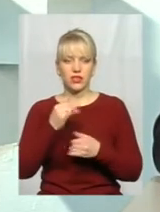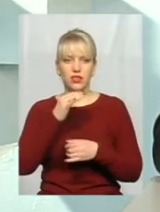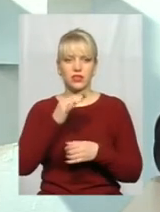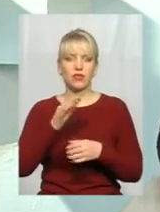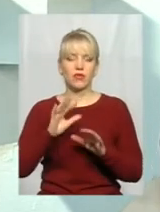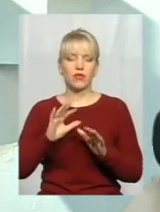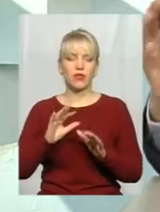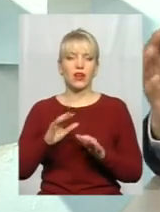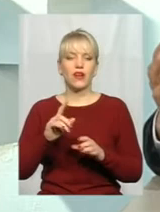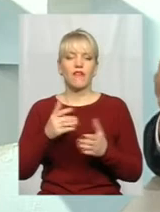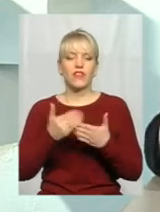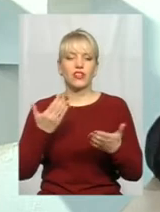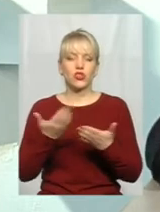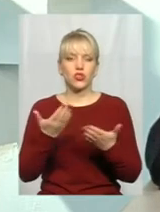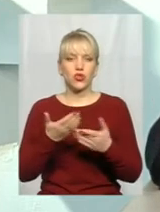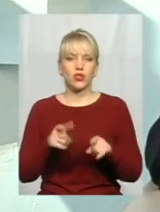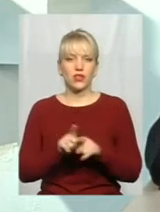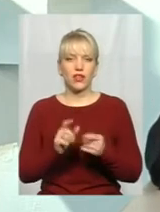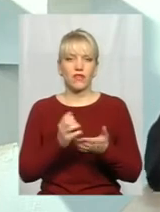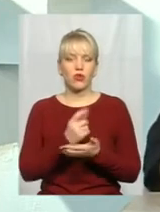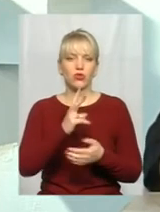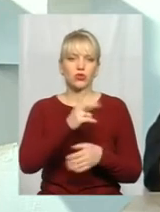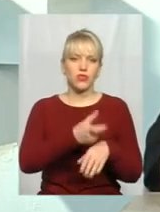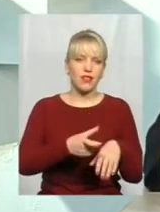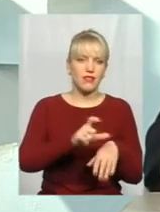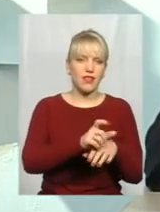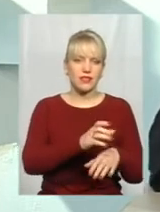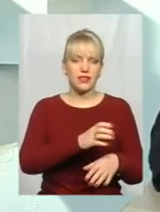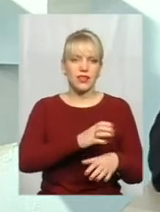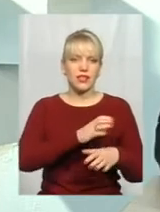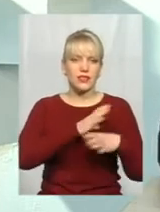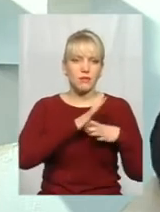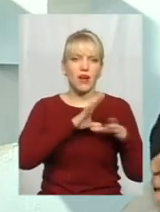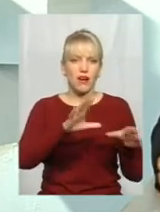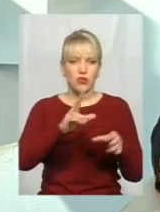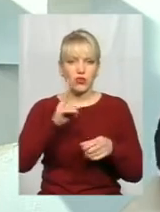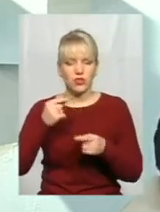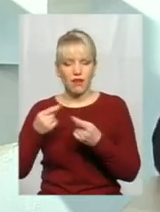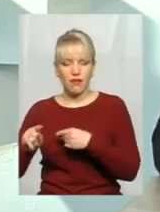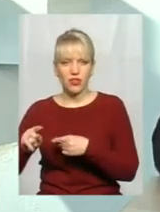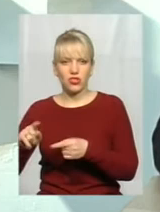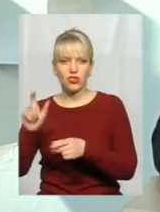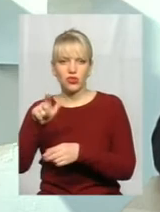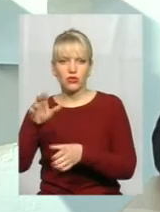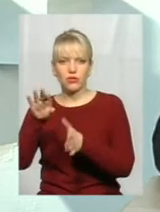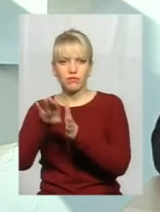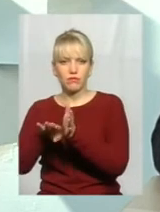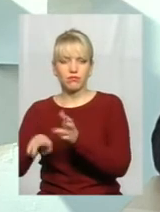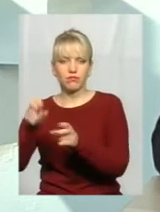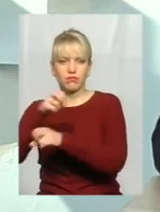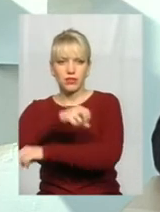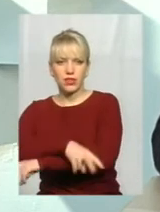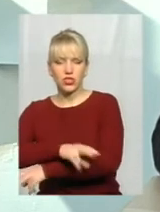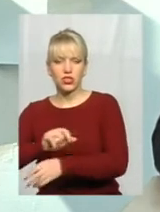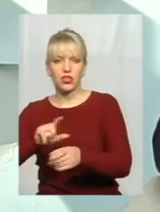виходить, коли одні надзбагачуються, а пересічні громадяни стають біднішими і біднішими, і масово